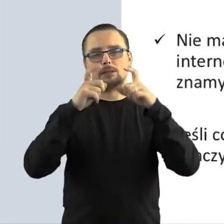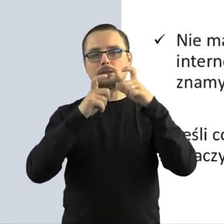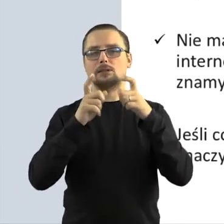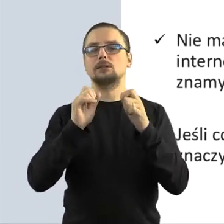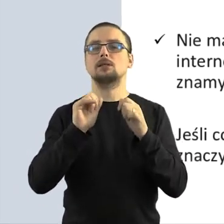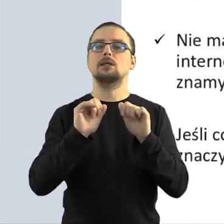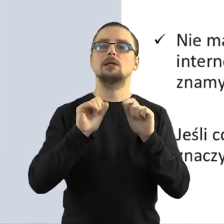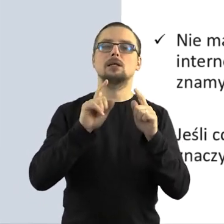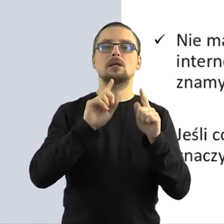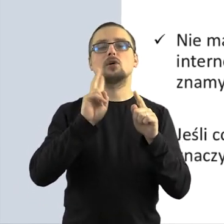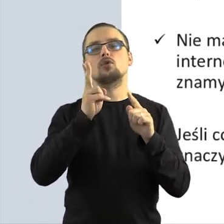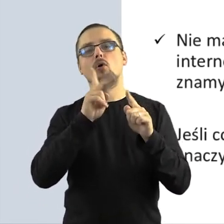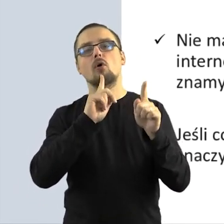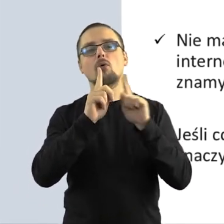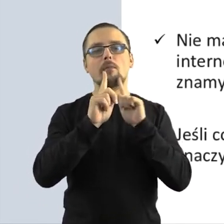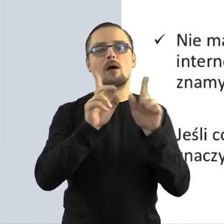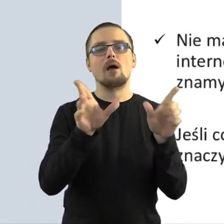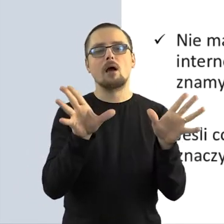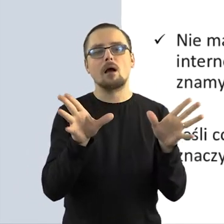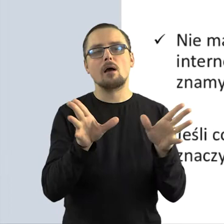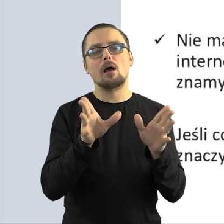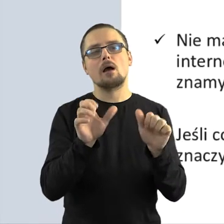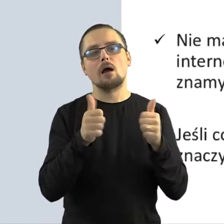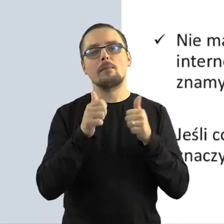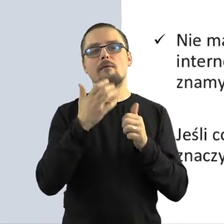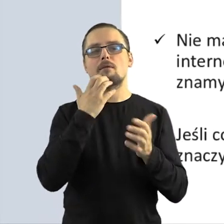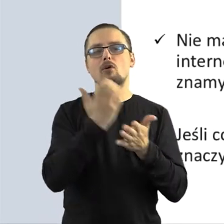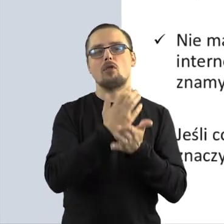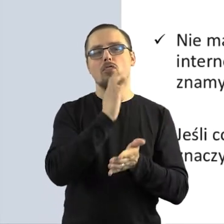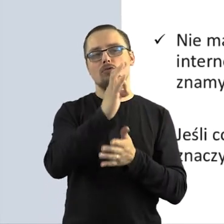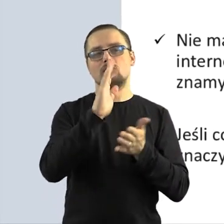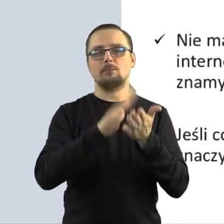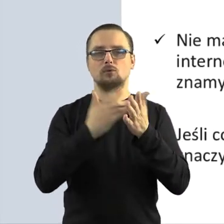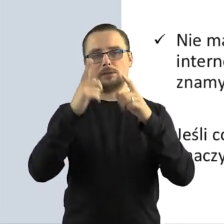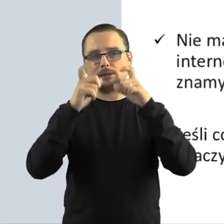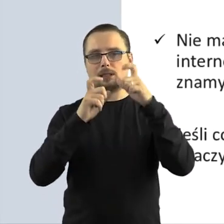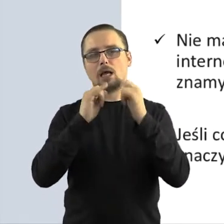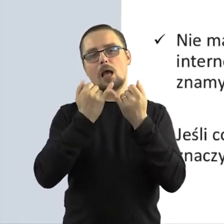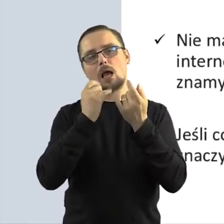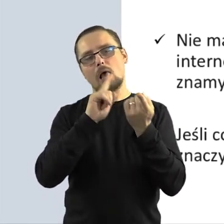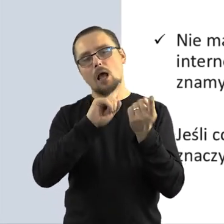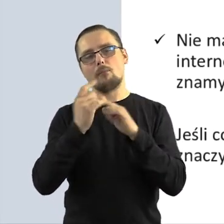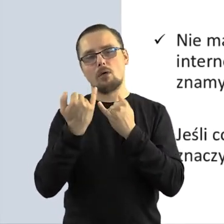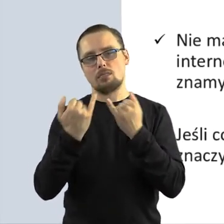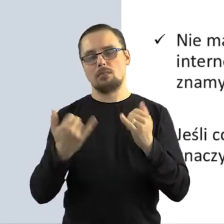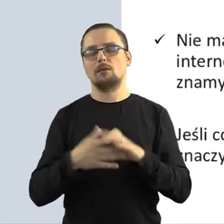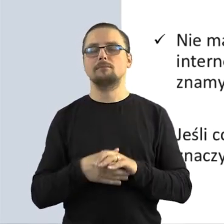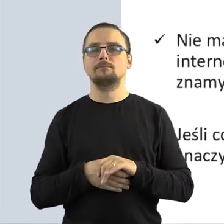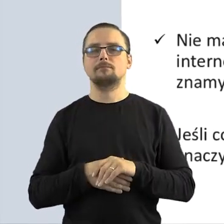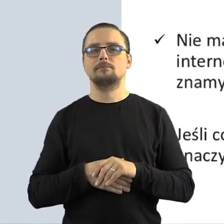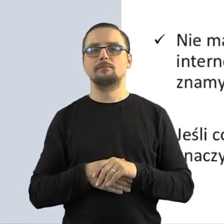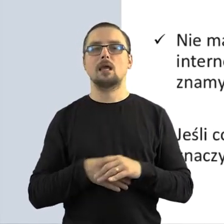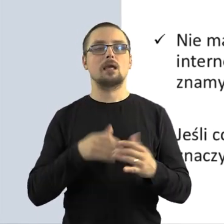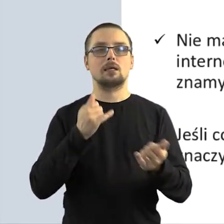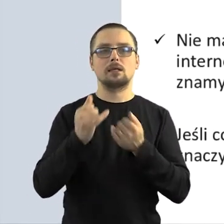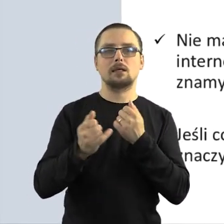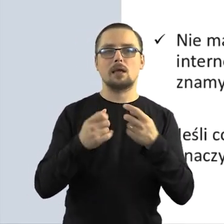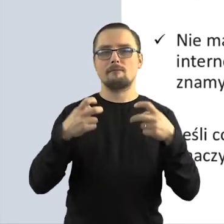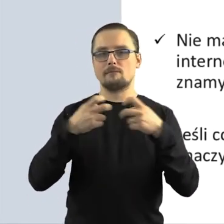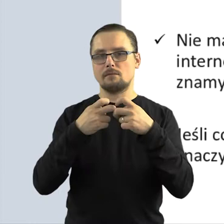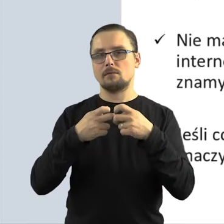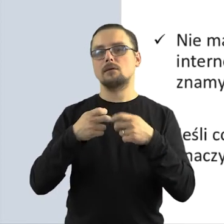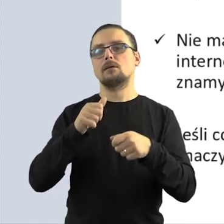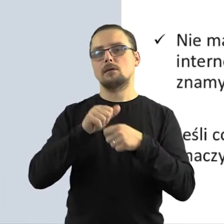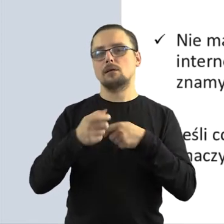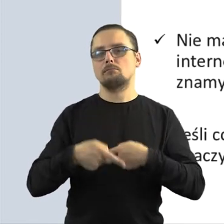z prawem. Ale tak jak mówię, to, że coś jest dostępne w internecie, nawet nieodpłatnie, że mamy do tego dostęp i zasięg, nie znaczy